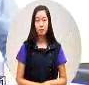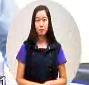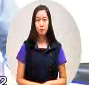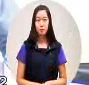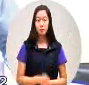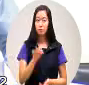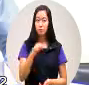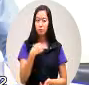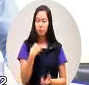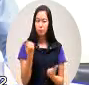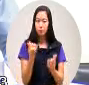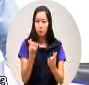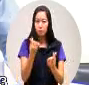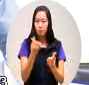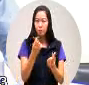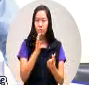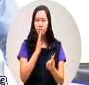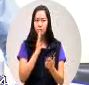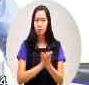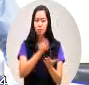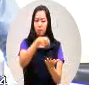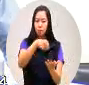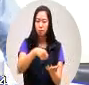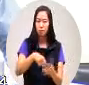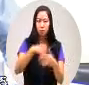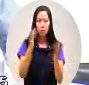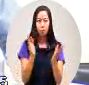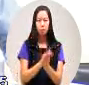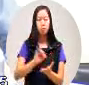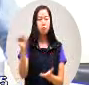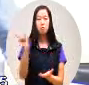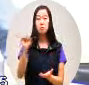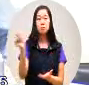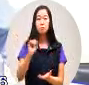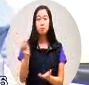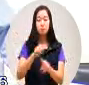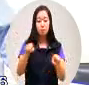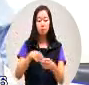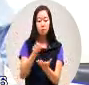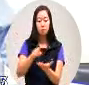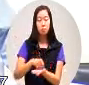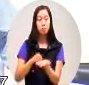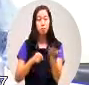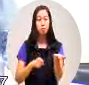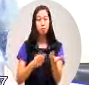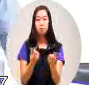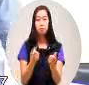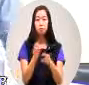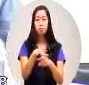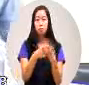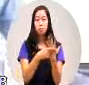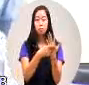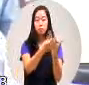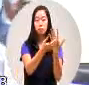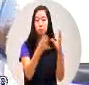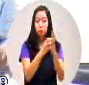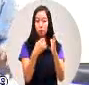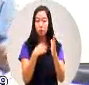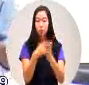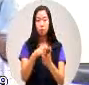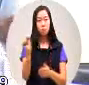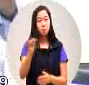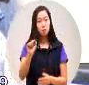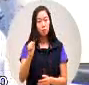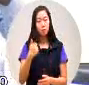几乎啊都已经写不同意书了都在农业局这个部分那么既然不同